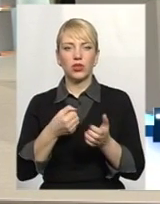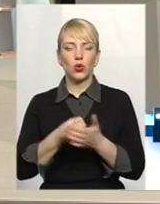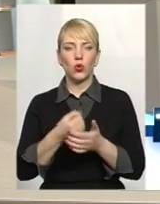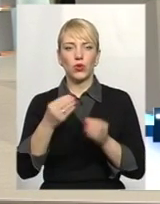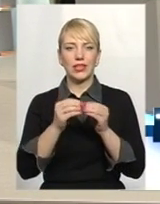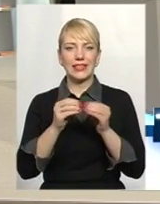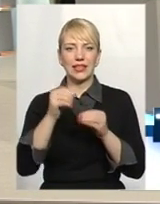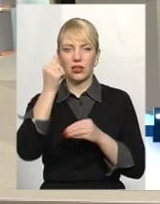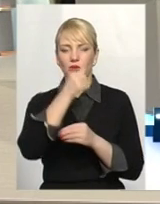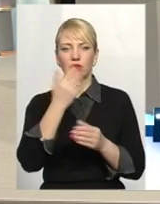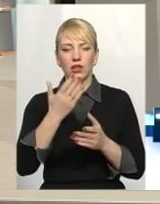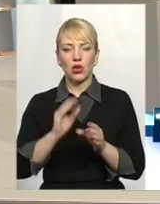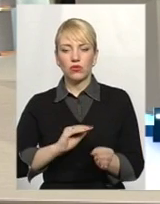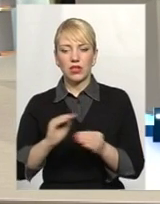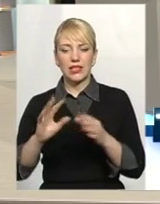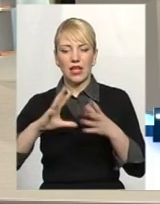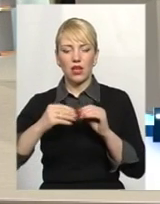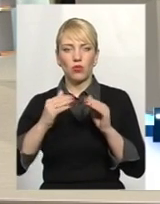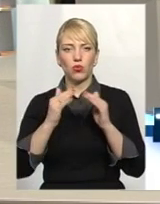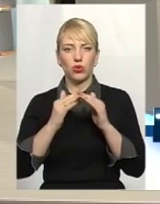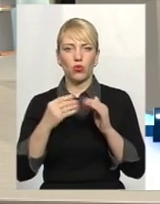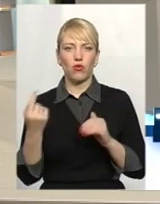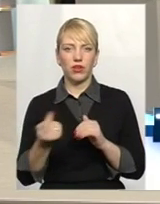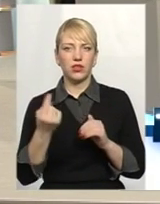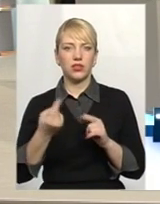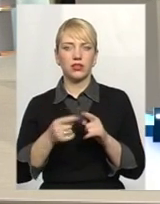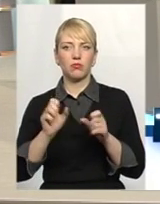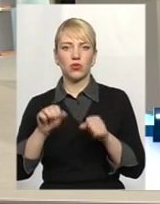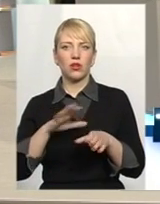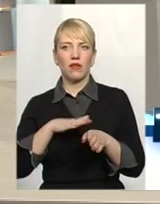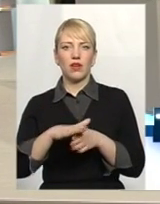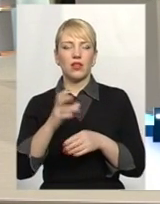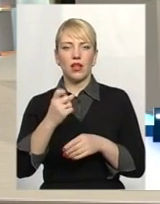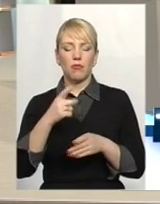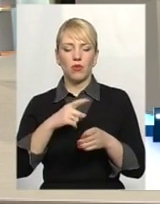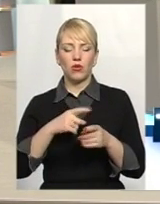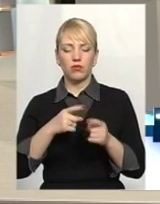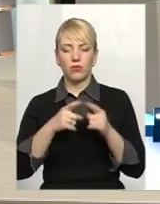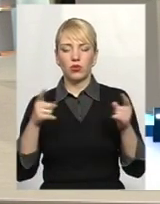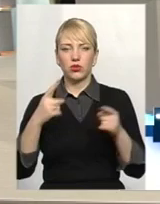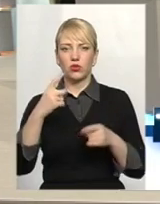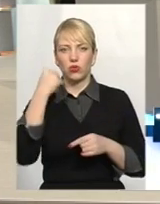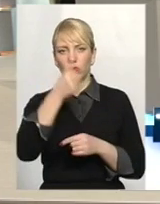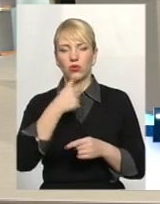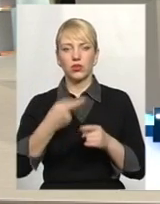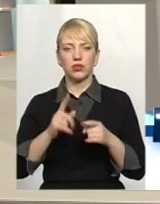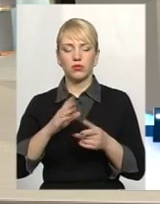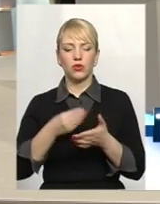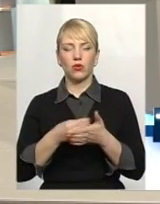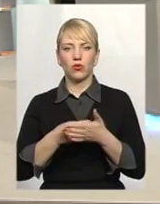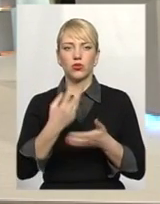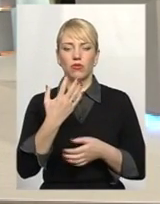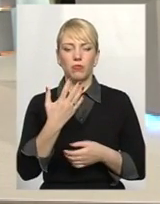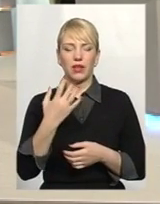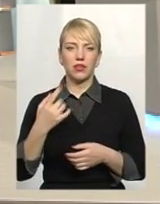якщо встановити загальнобудинкові лічильники, це можна виконати на протязі одного року, і це буде коштувати в 5